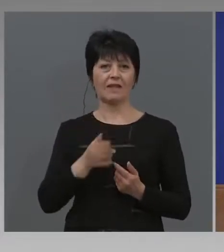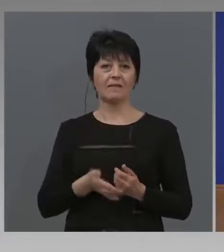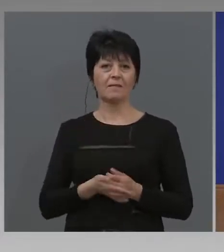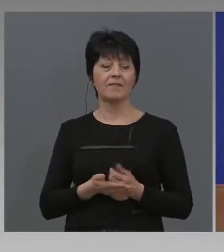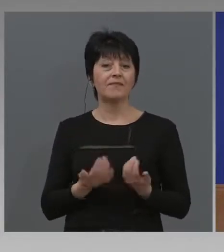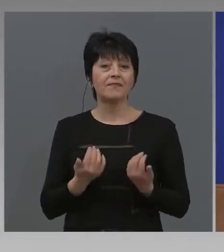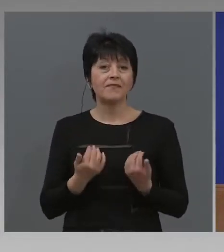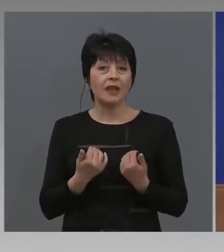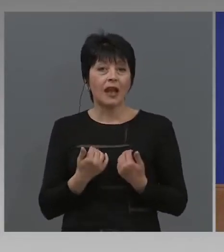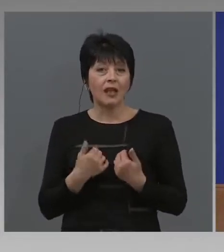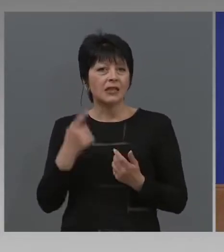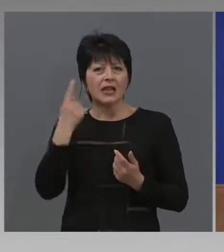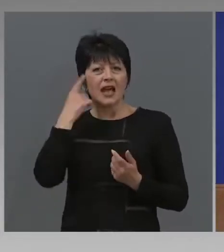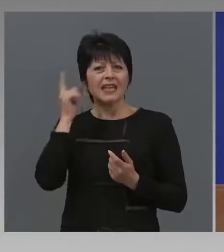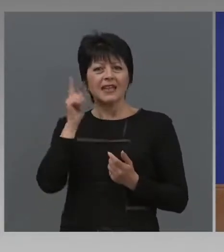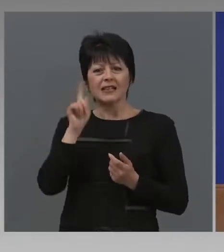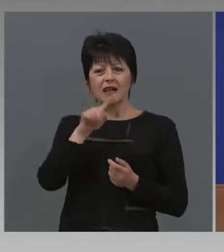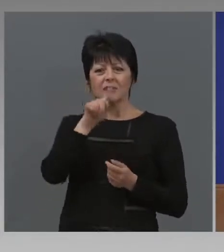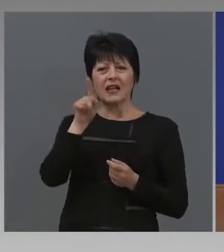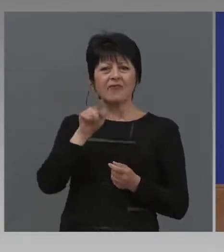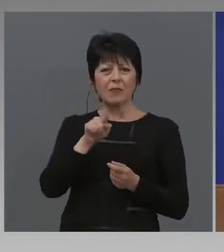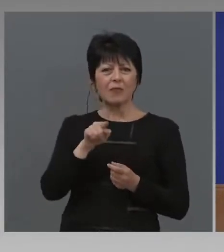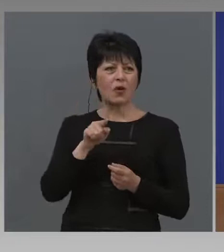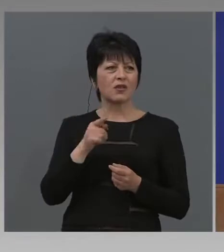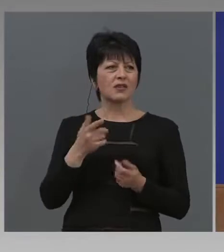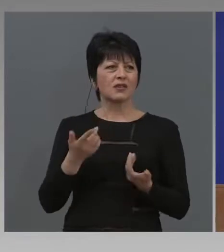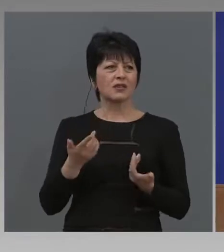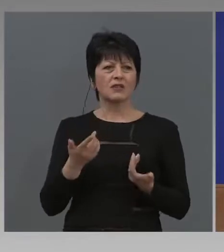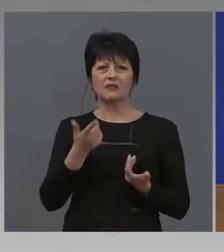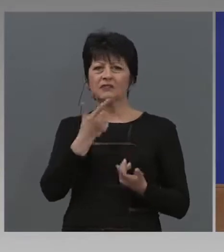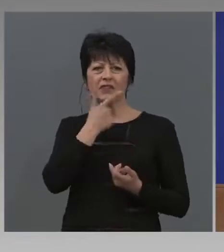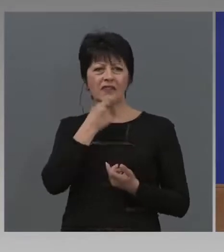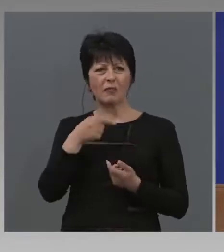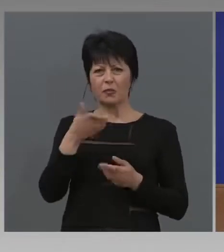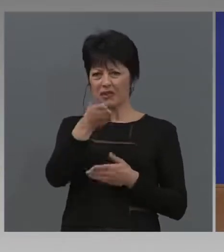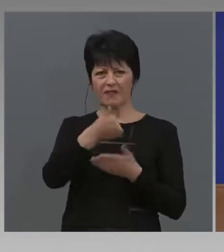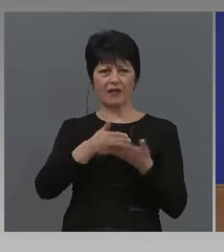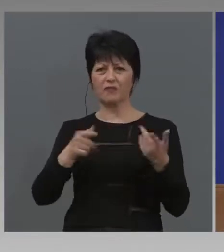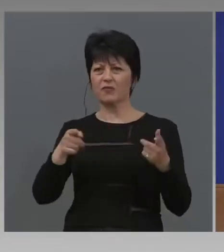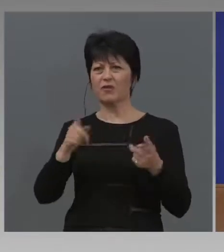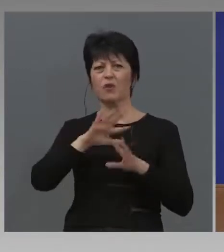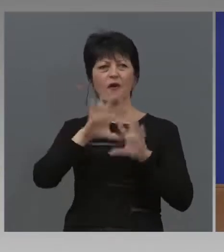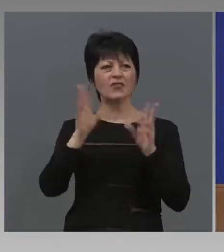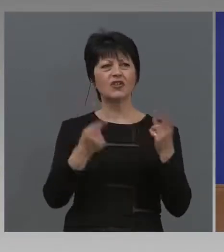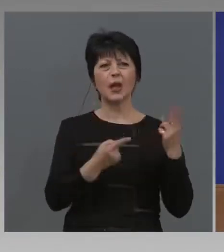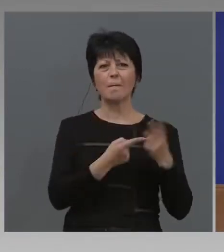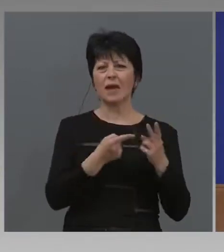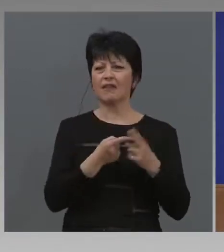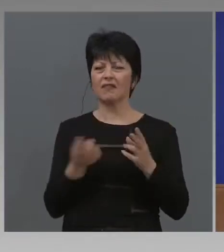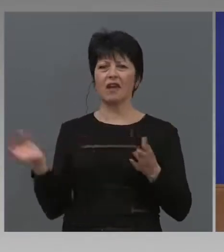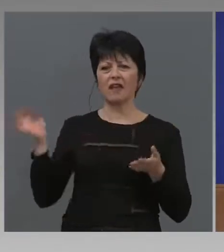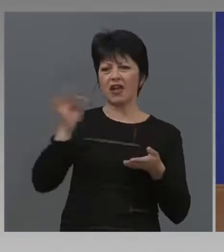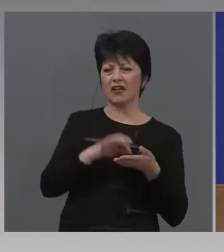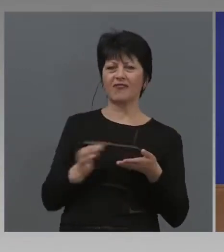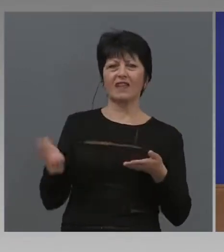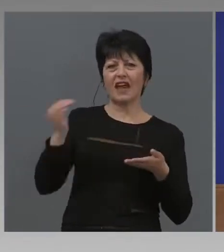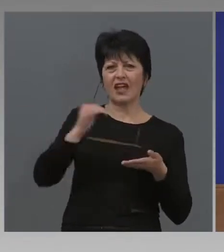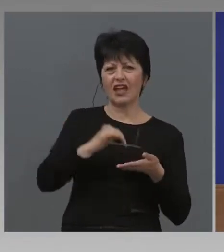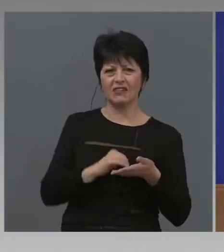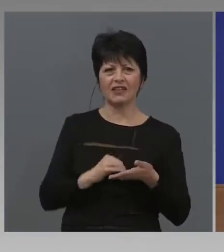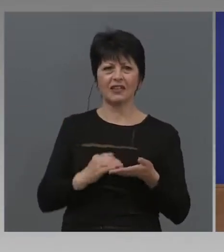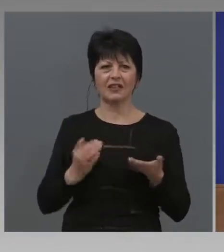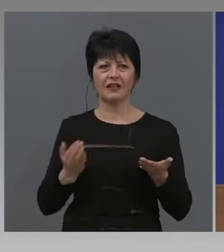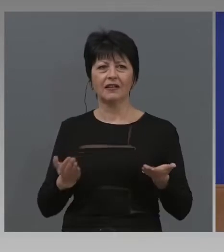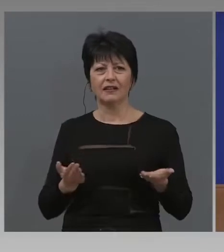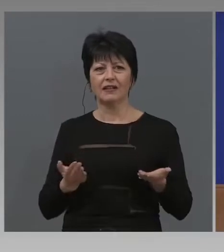Аз не знам да има на въпрос, на който аз нито и знам половината, нито и познавам. От всички медии идвате непрекъсно. Задат всеки въпрос. Дайте, ако има